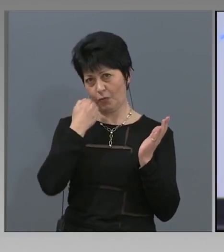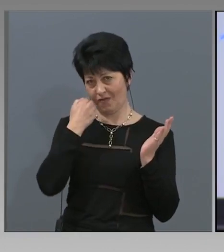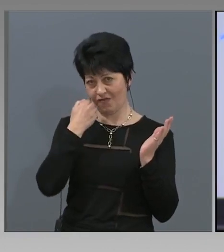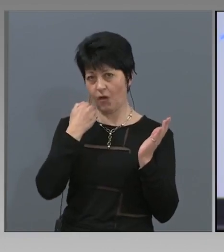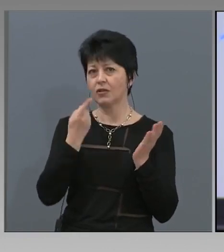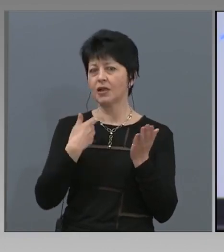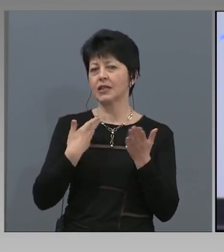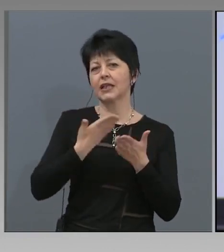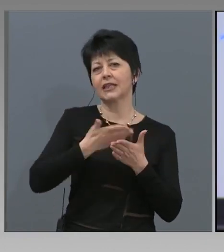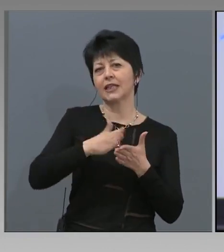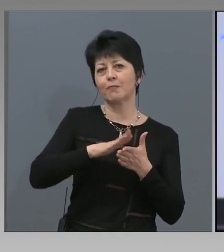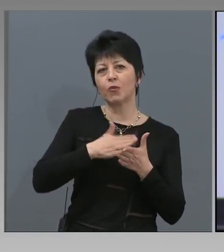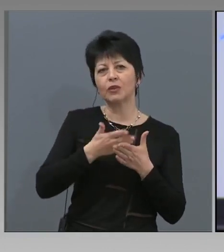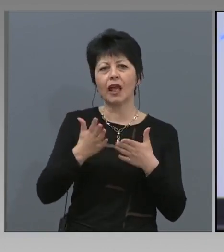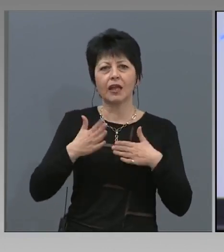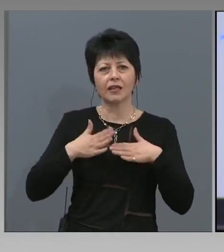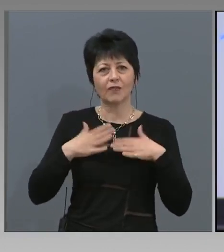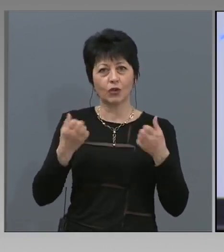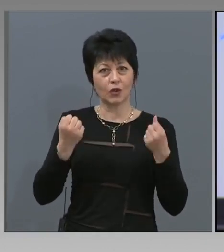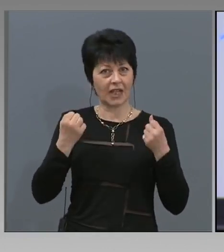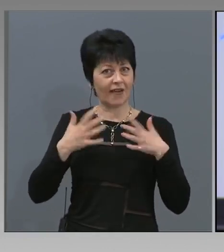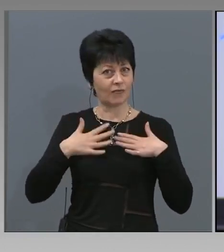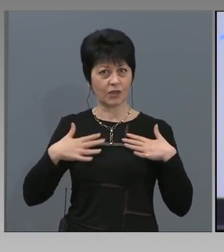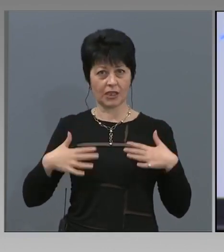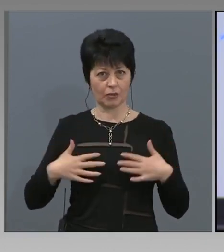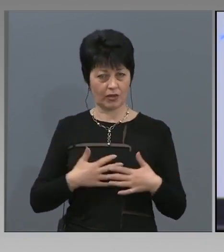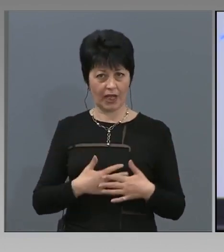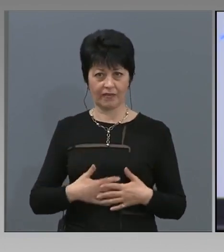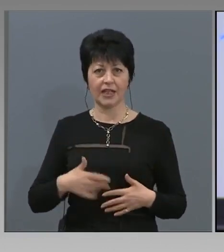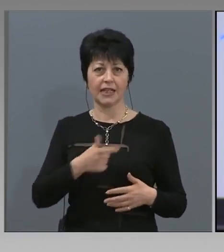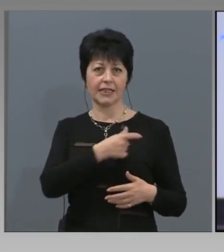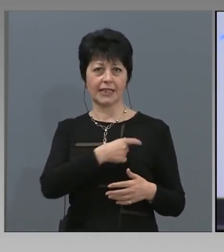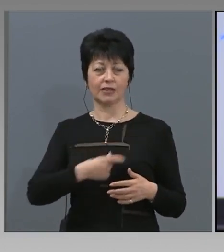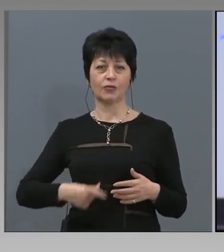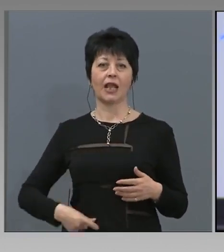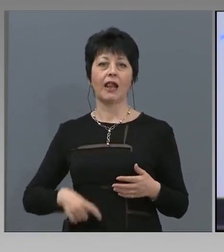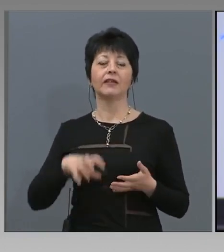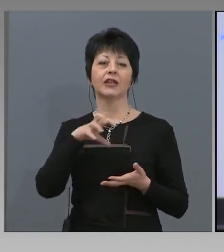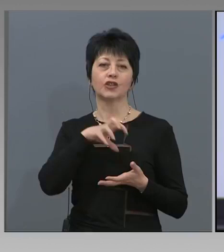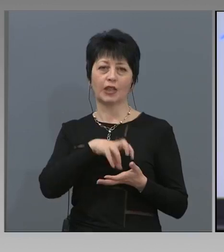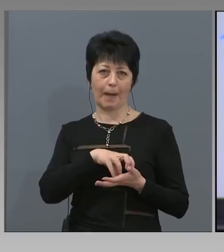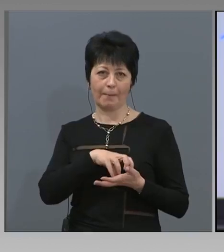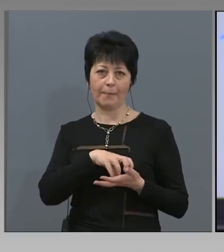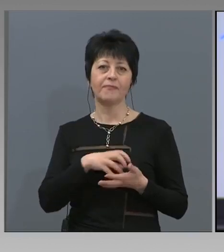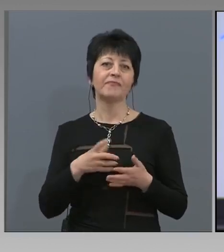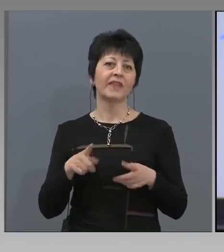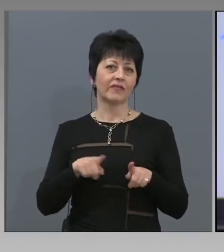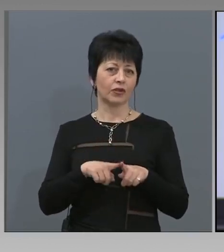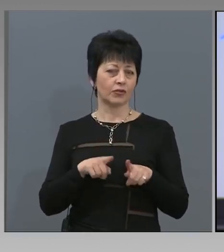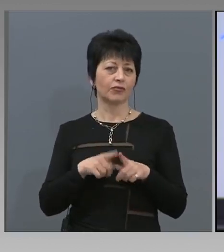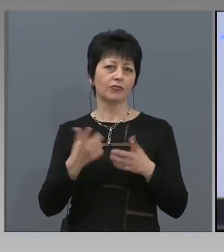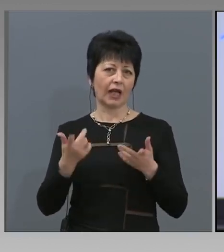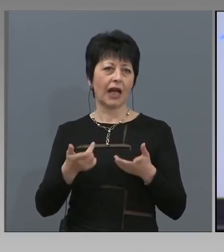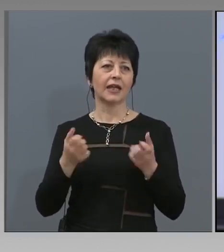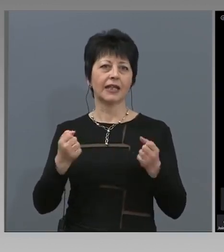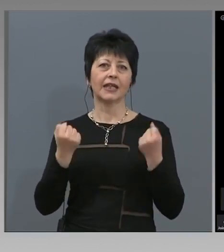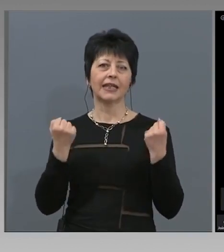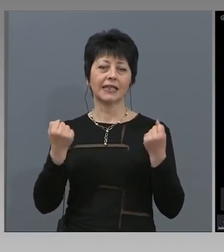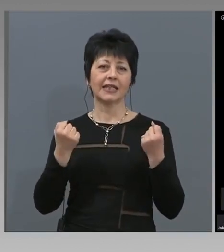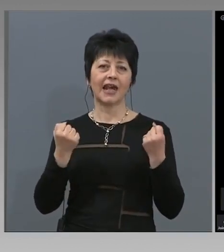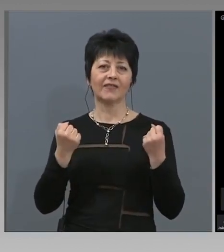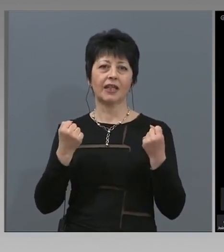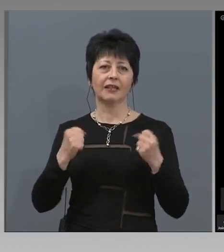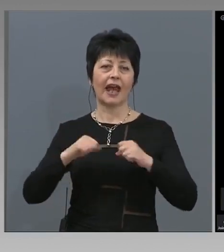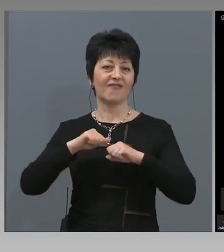своят здравен статус с националния оперативен щаб, съответно здравните власти и той да